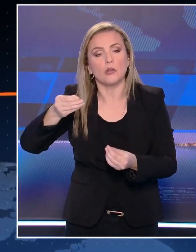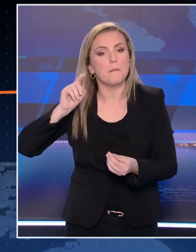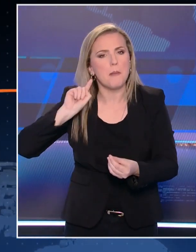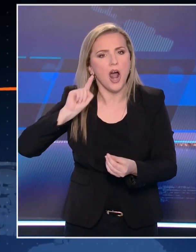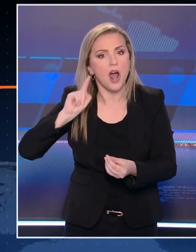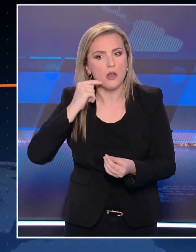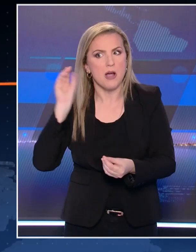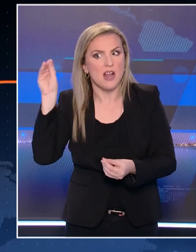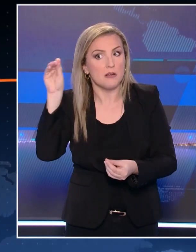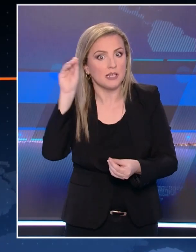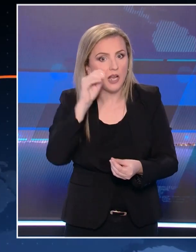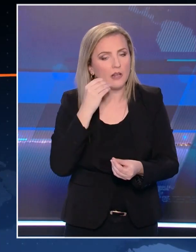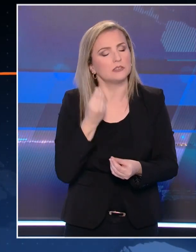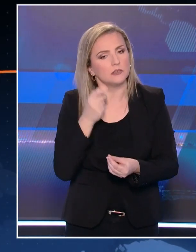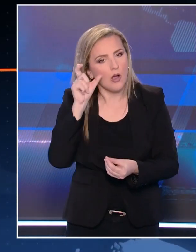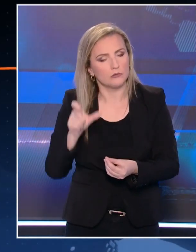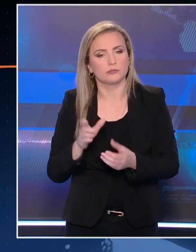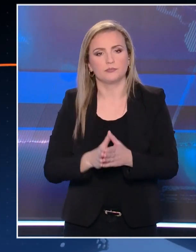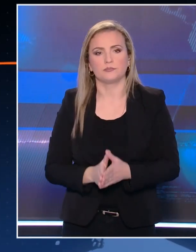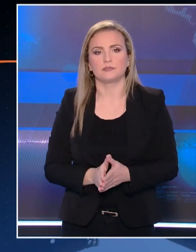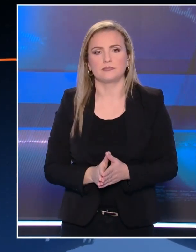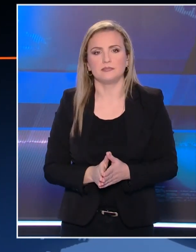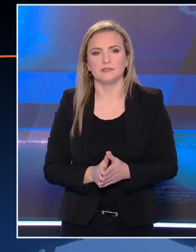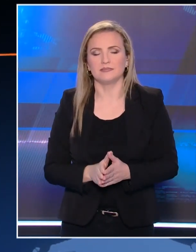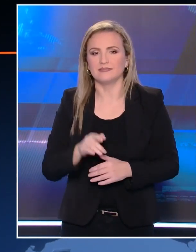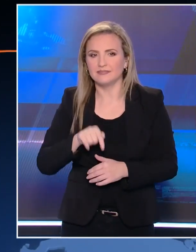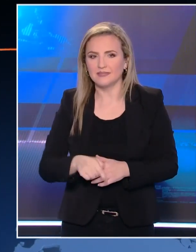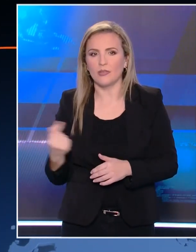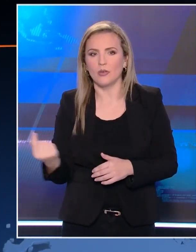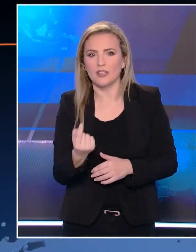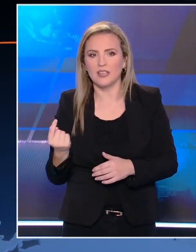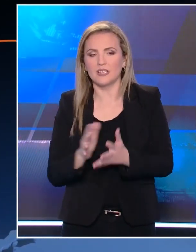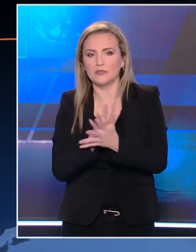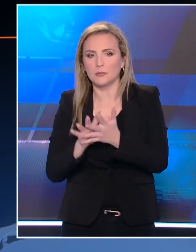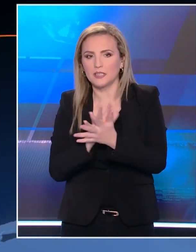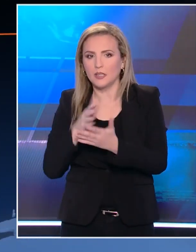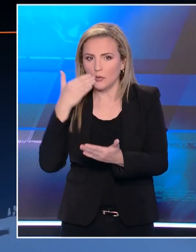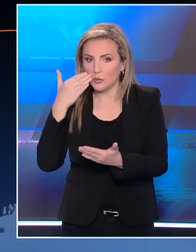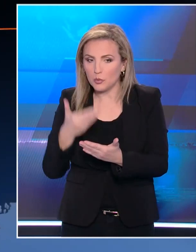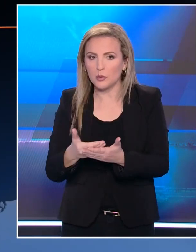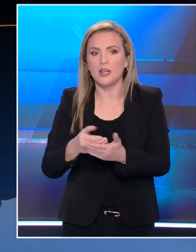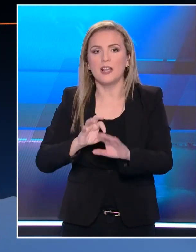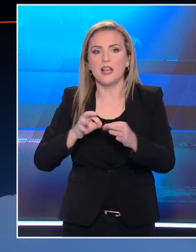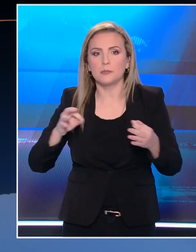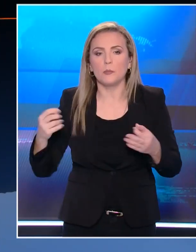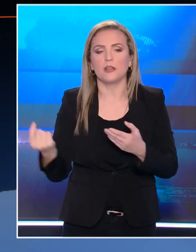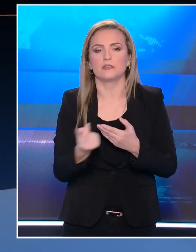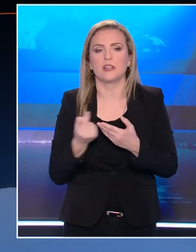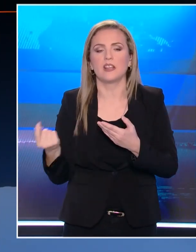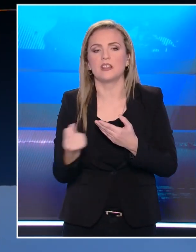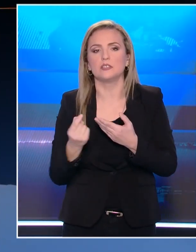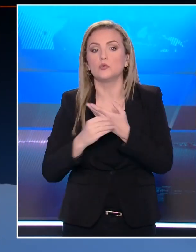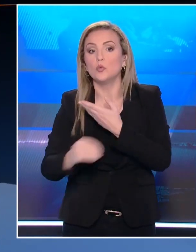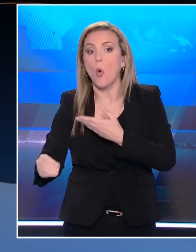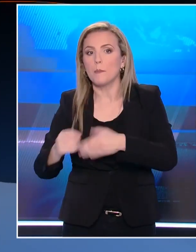περισσότερο μετά τη δημοσιοποίηση των στοιχείων του. Στο σημείο αυτό κυρίες και κύριοι, Δελτίο μας ολοκληρώθηκε όλες οι ειδήσεις αναλυτικά